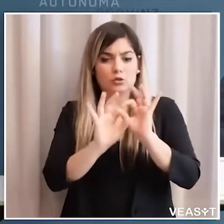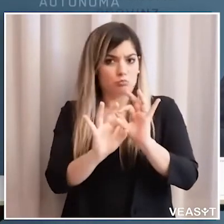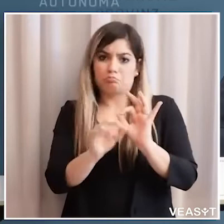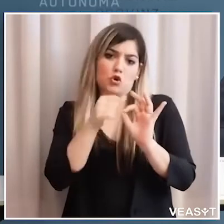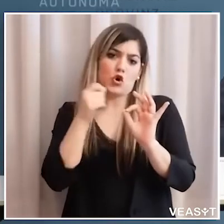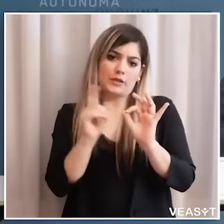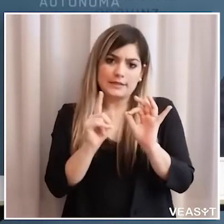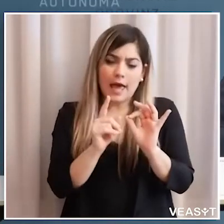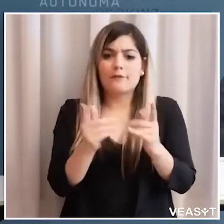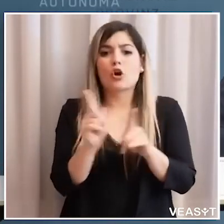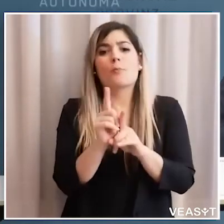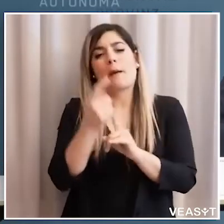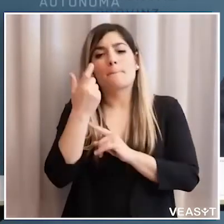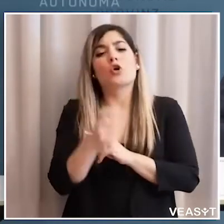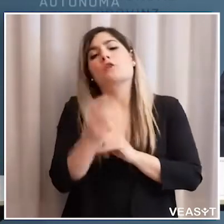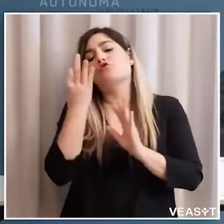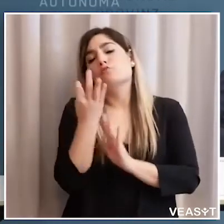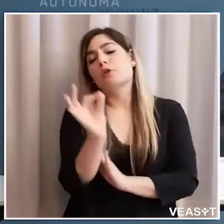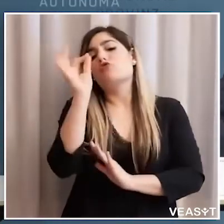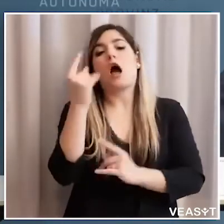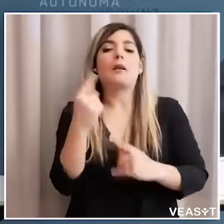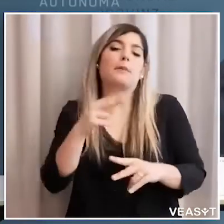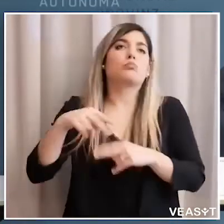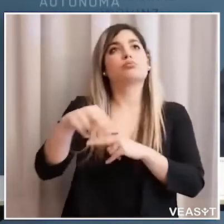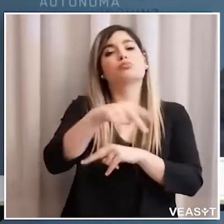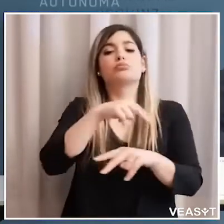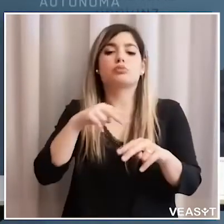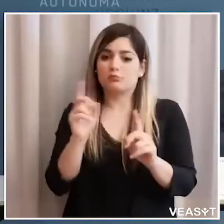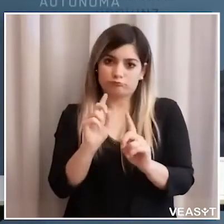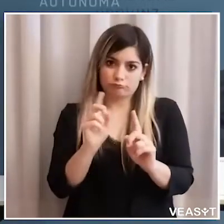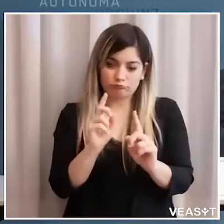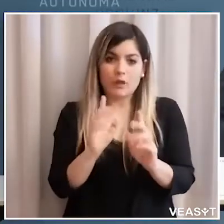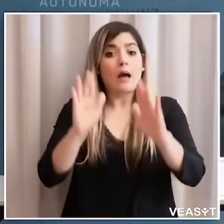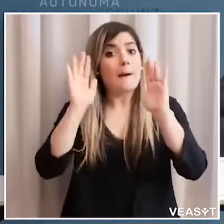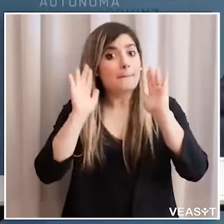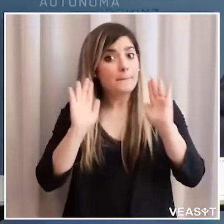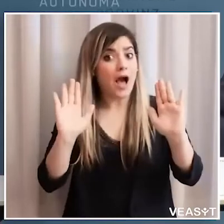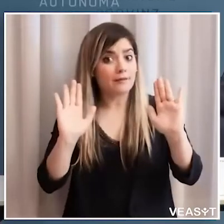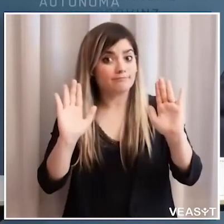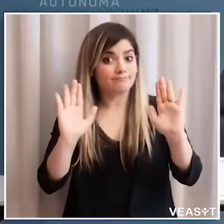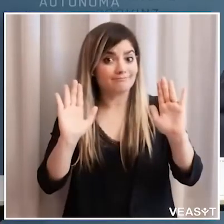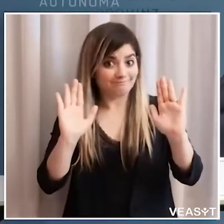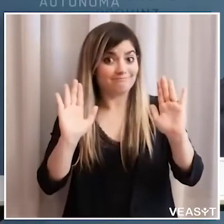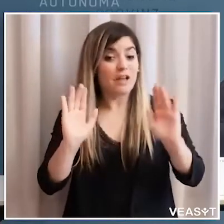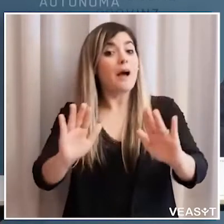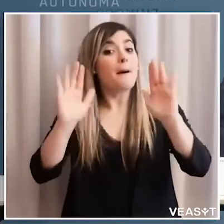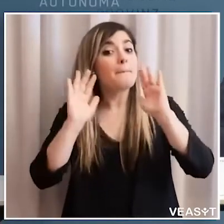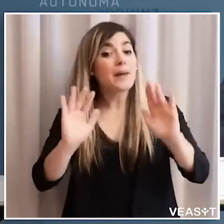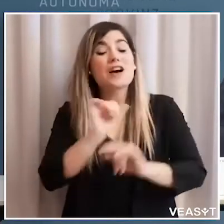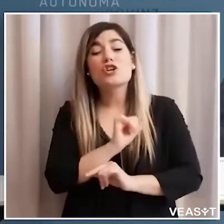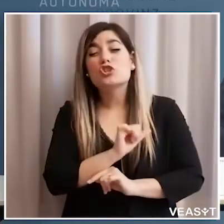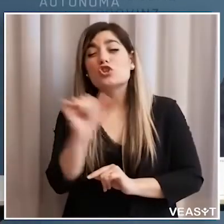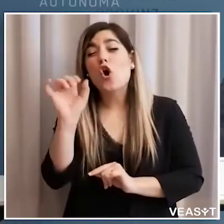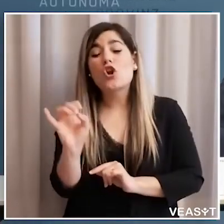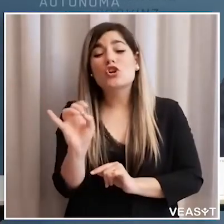diciamo avere dei motivi speciali per potersi muovere però però solo